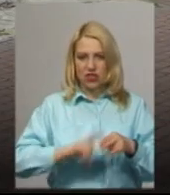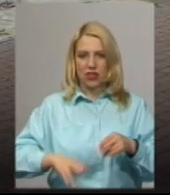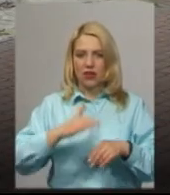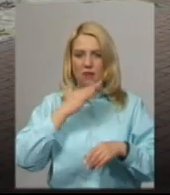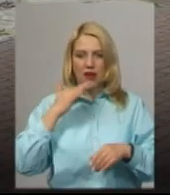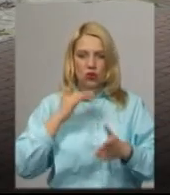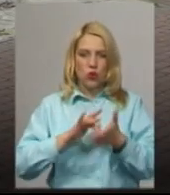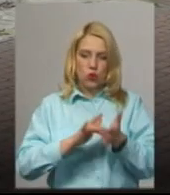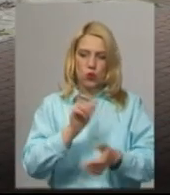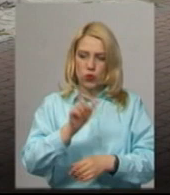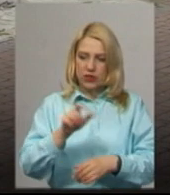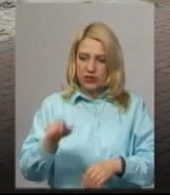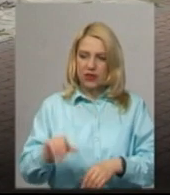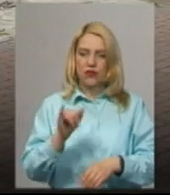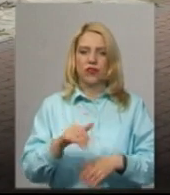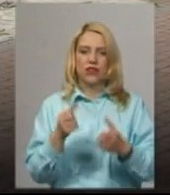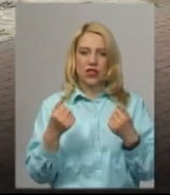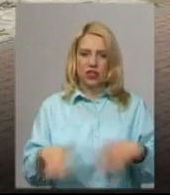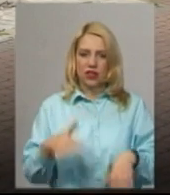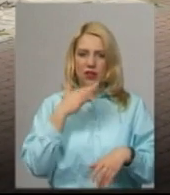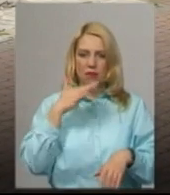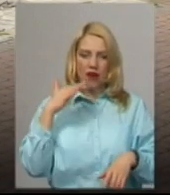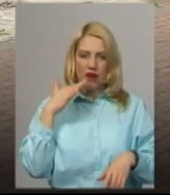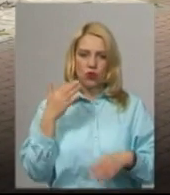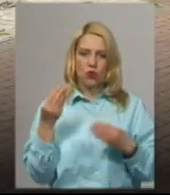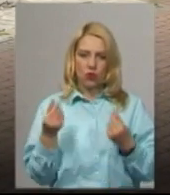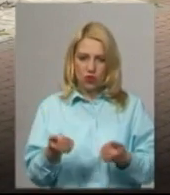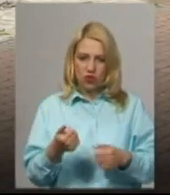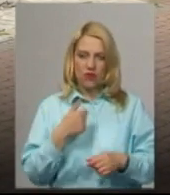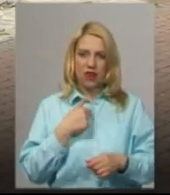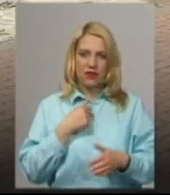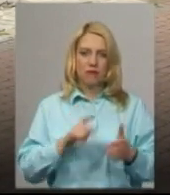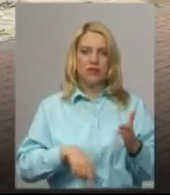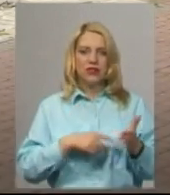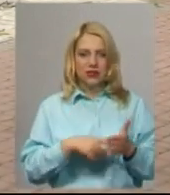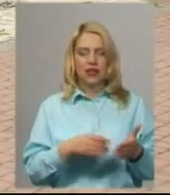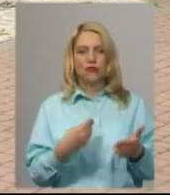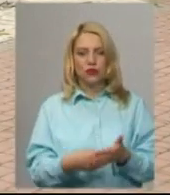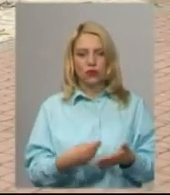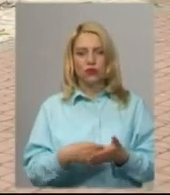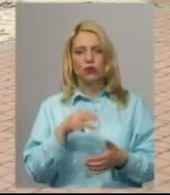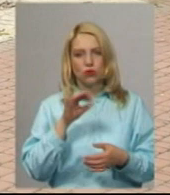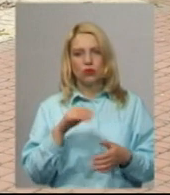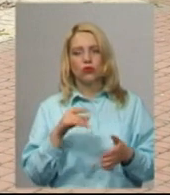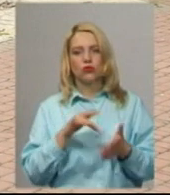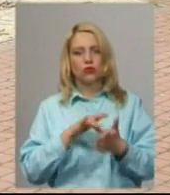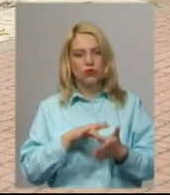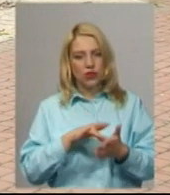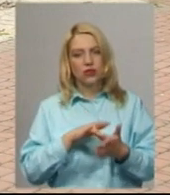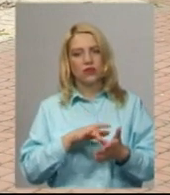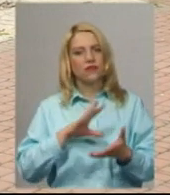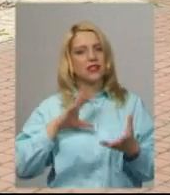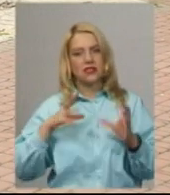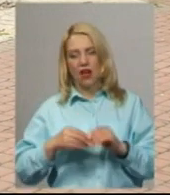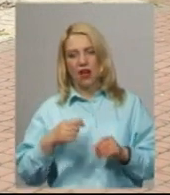коштів, а так як я на міському бюджеті, то туризм взагалі, то